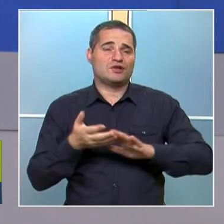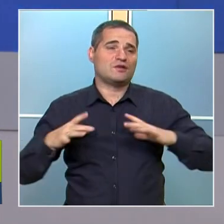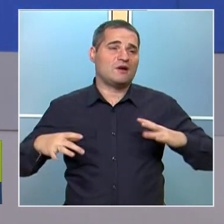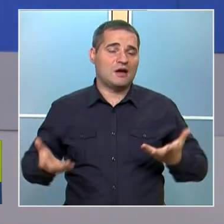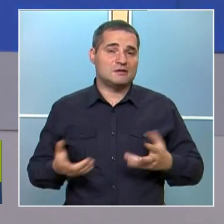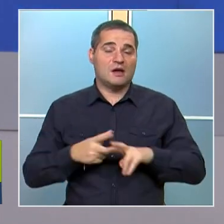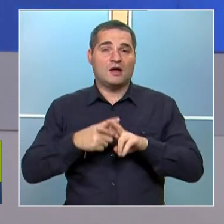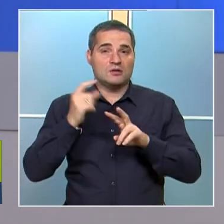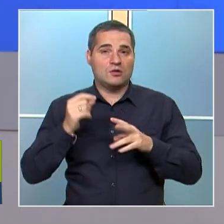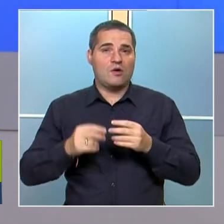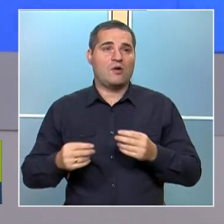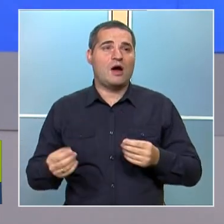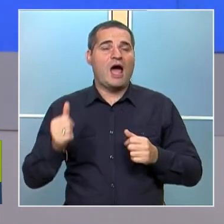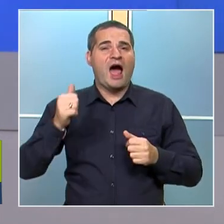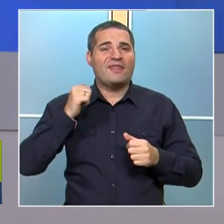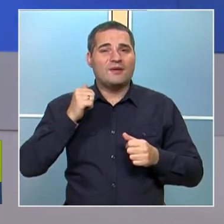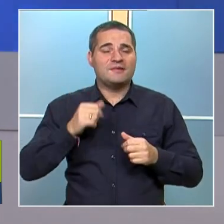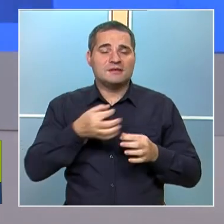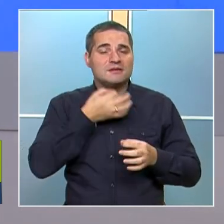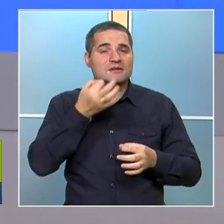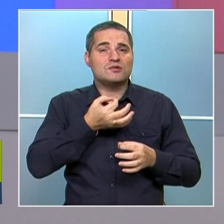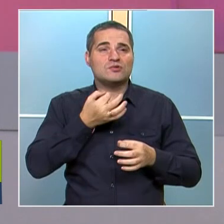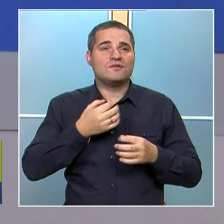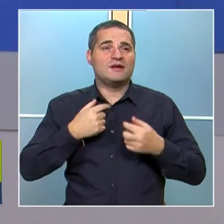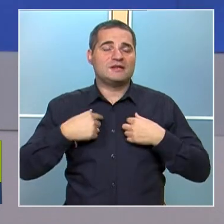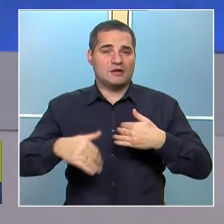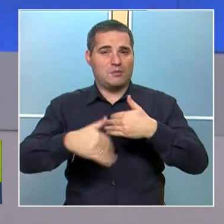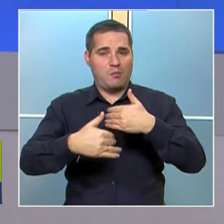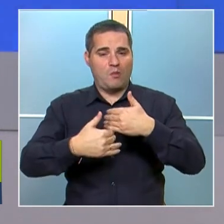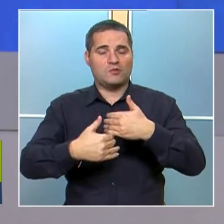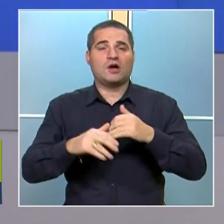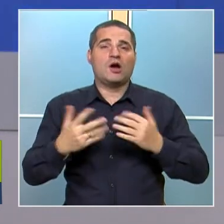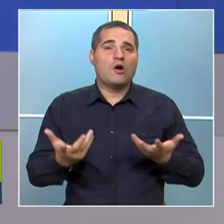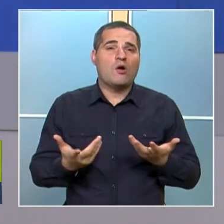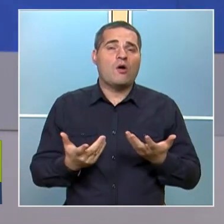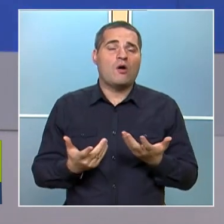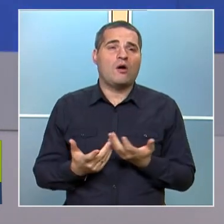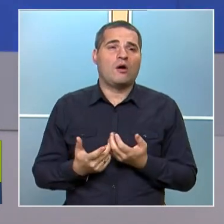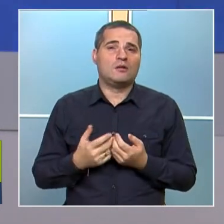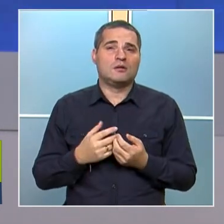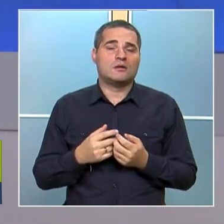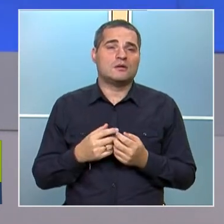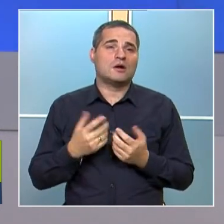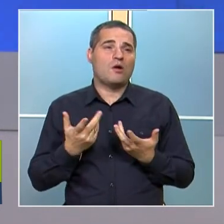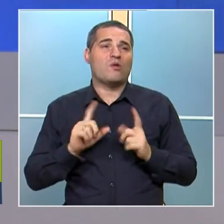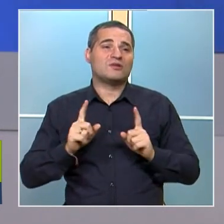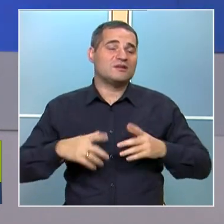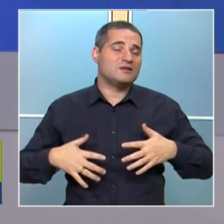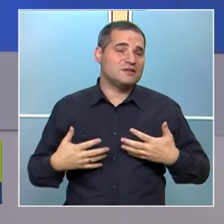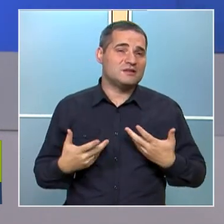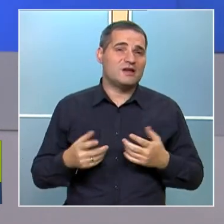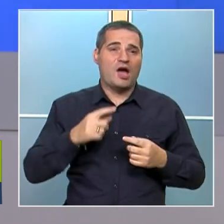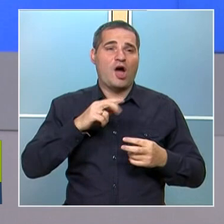Но адаптацията се случва с наша помощ. И колкото и на някои родители да не им се иска,